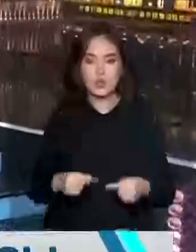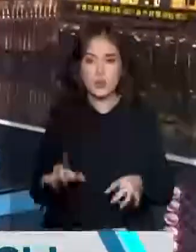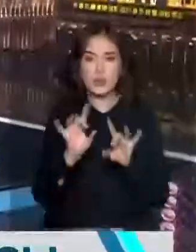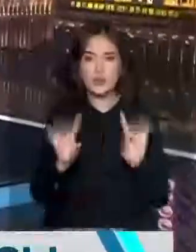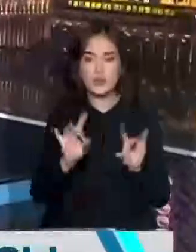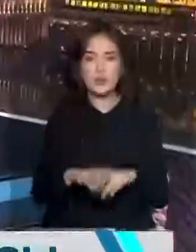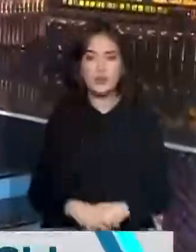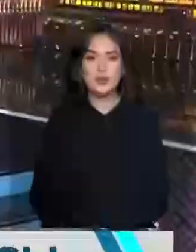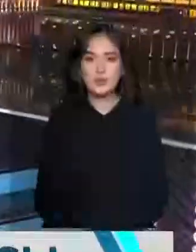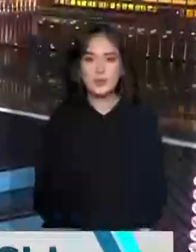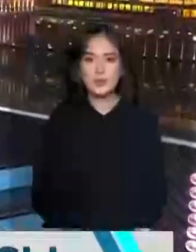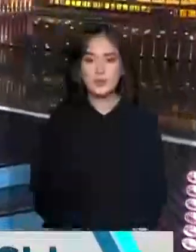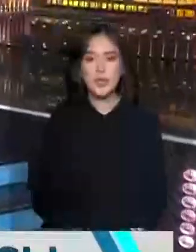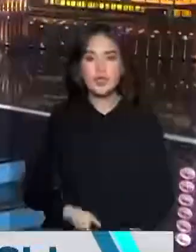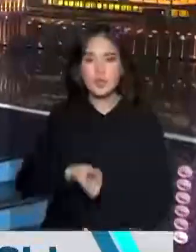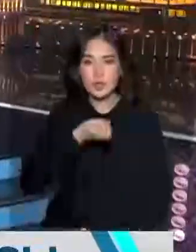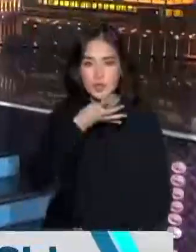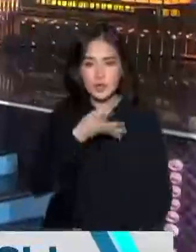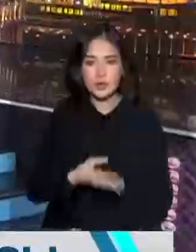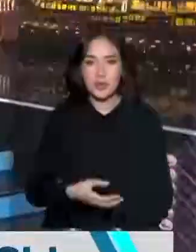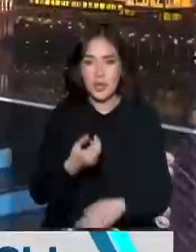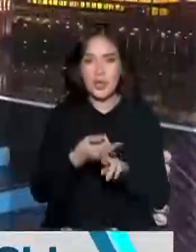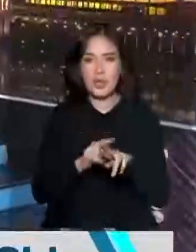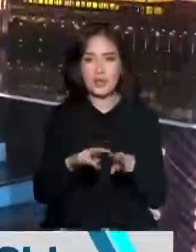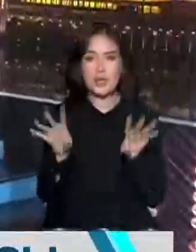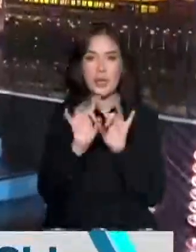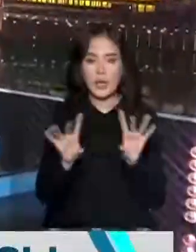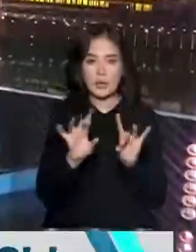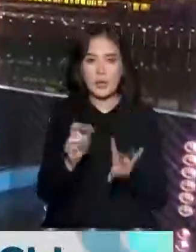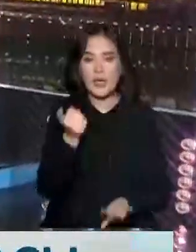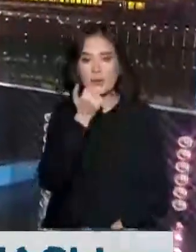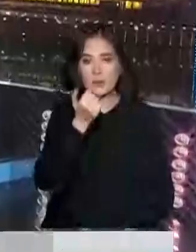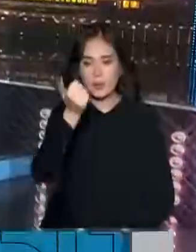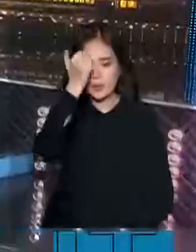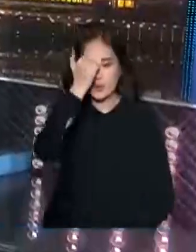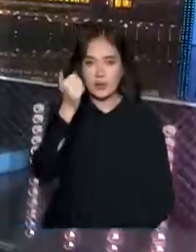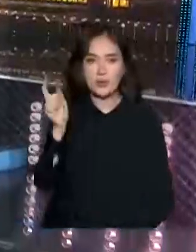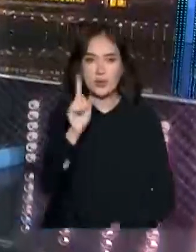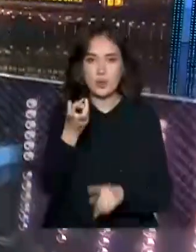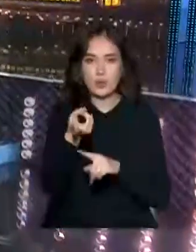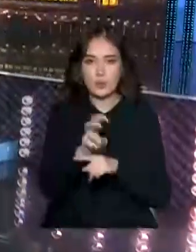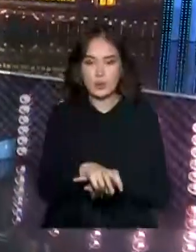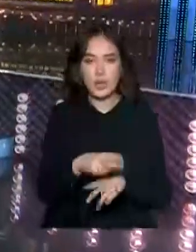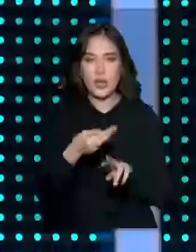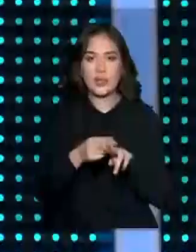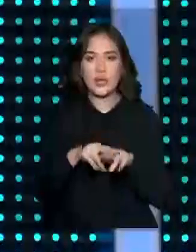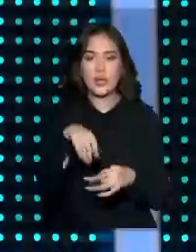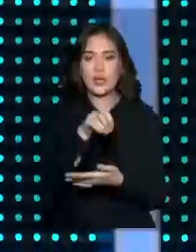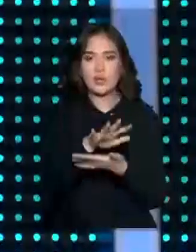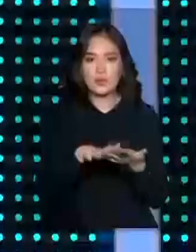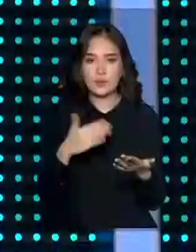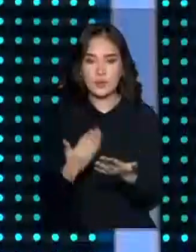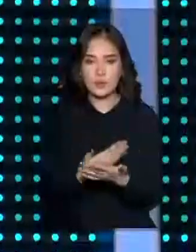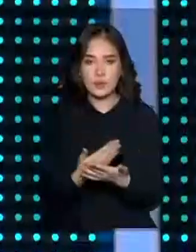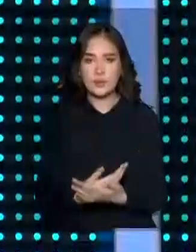Мәселес ода ең бастыз. Жақсы Геннадий Мұрза, қабарымызға уақыт бөліп келгеніңізге рахмет айтамыз. Ал біз қабарымызды одаң әрмен